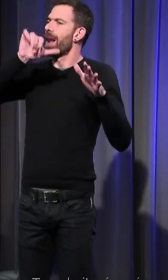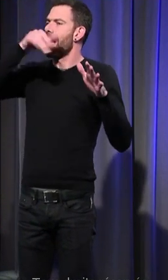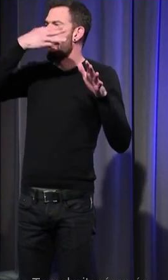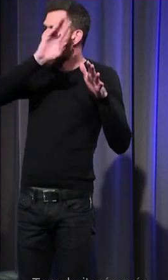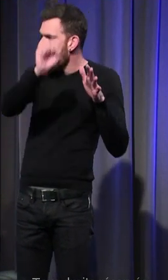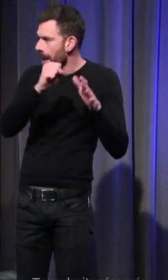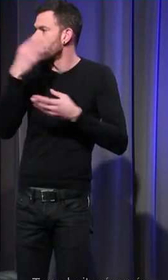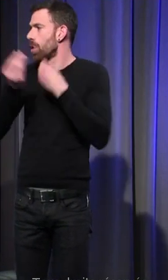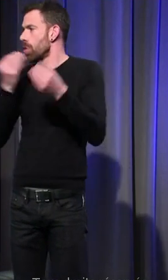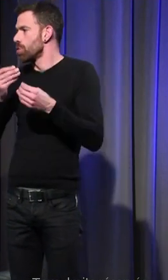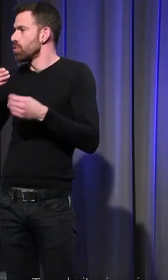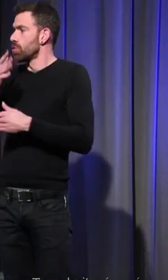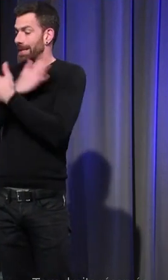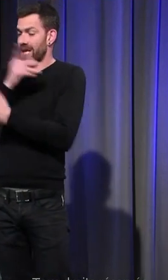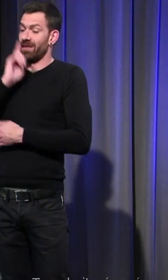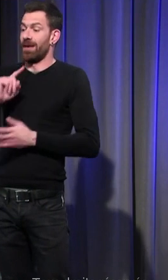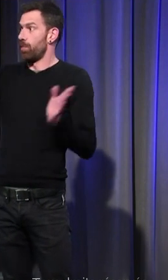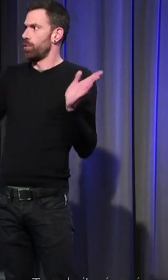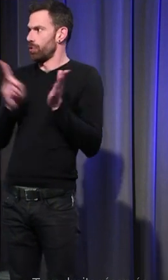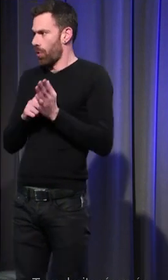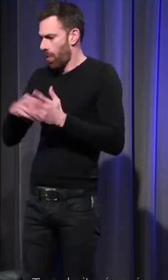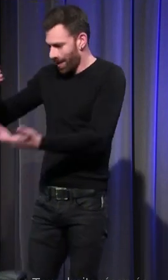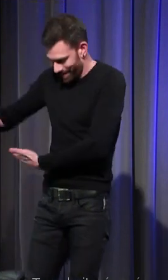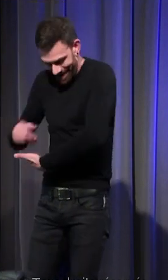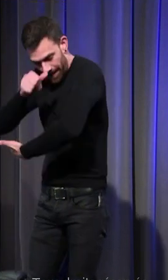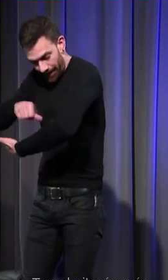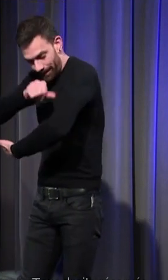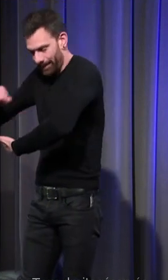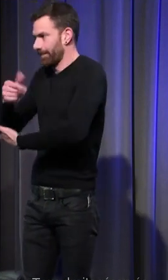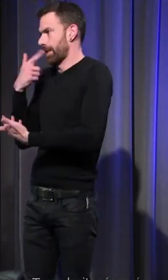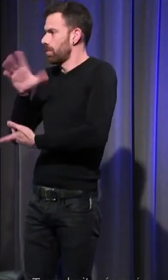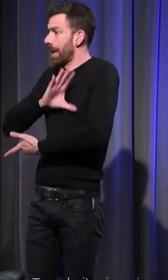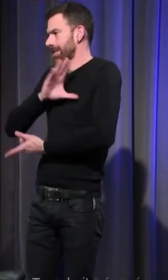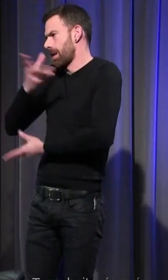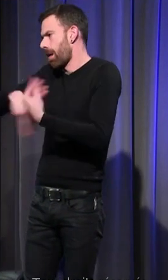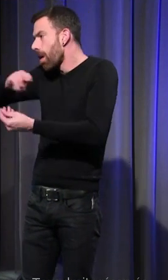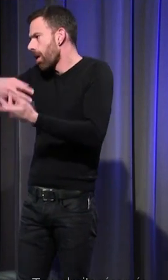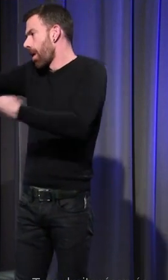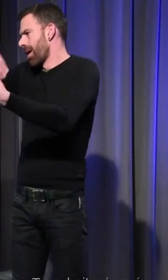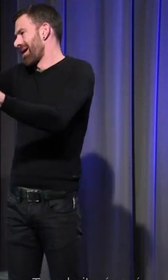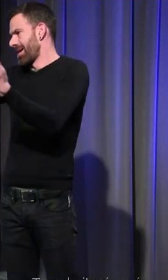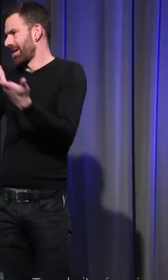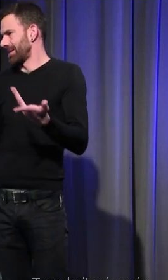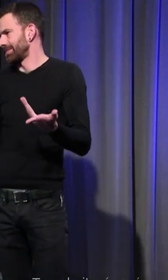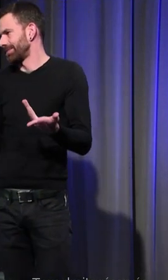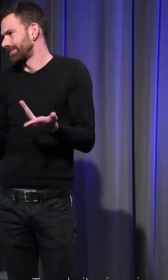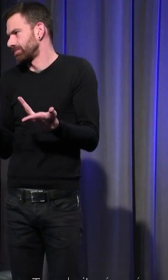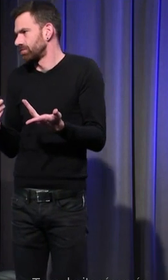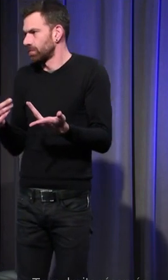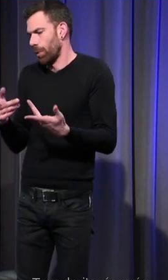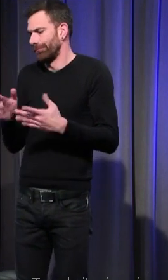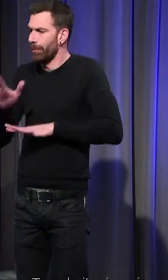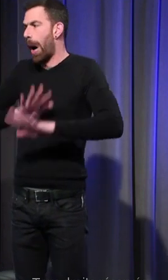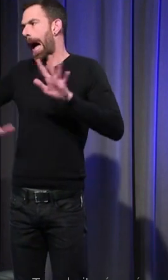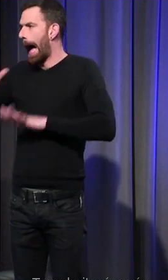tout ça se met en place pour pallier et éviter ce subterfuge qui est quand même un petit accommodement avec soi-même